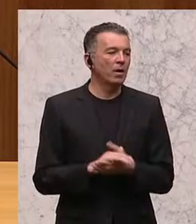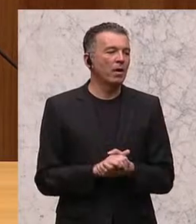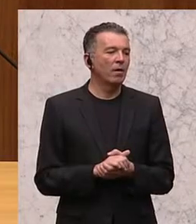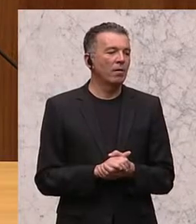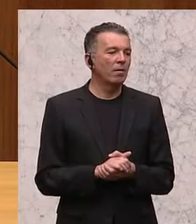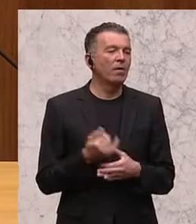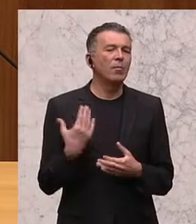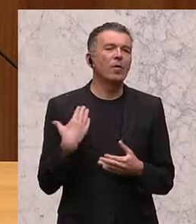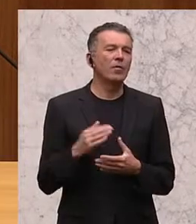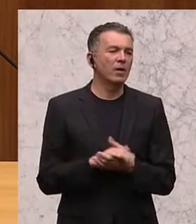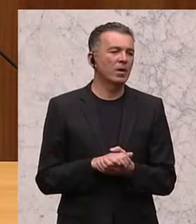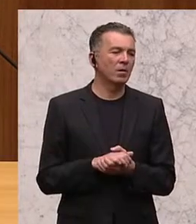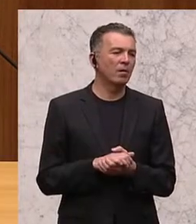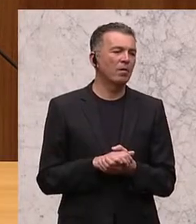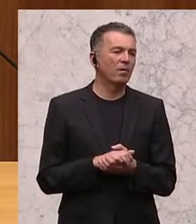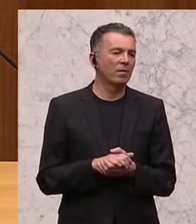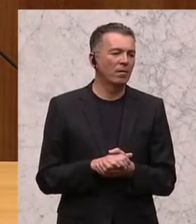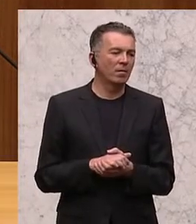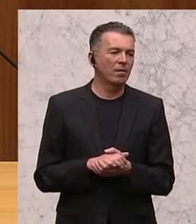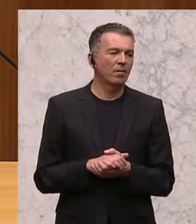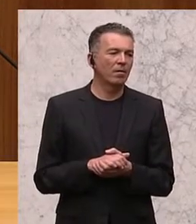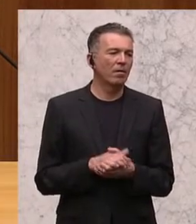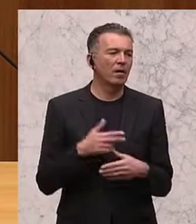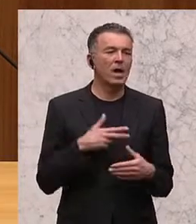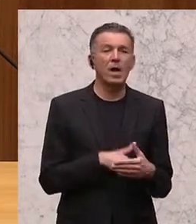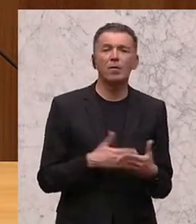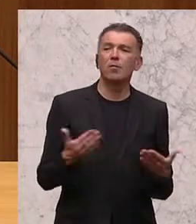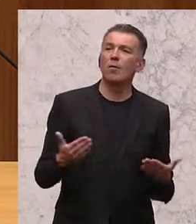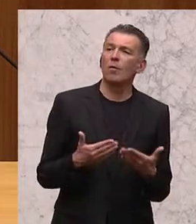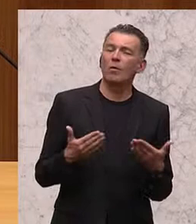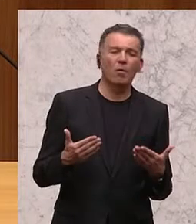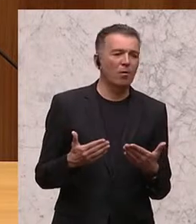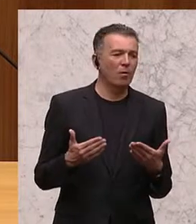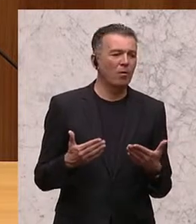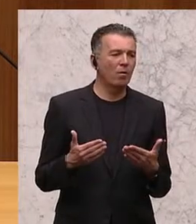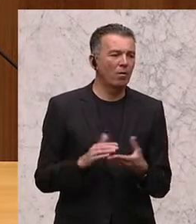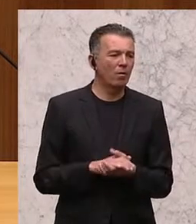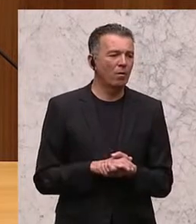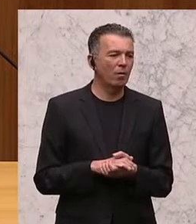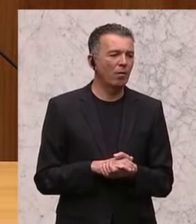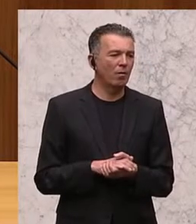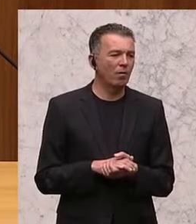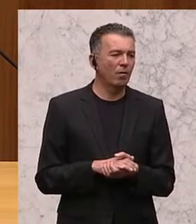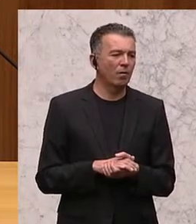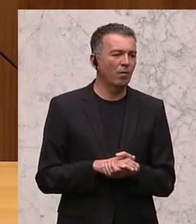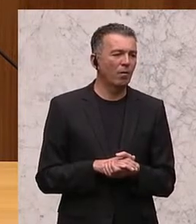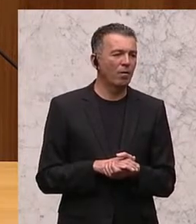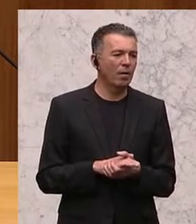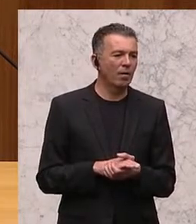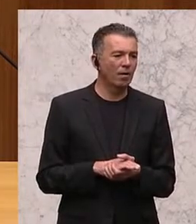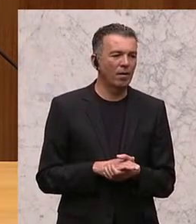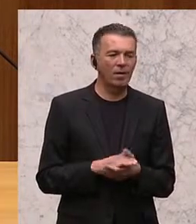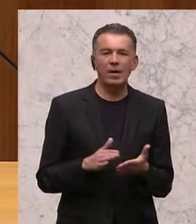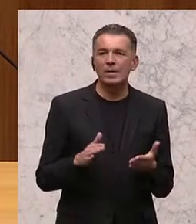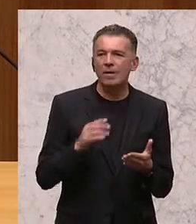immer wieder erliegt die SPÖ der Versuchung, einen für sie gut geglaubten Zeitpunkt